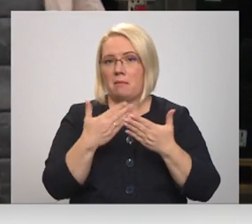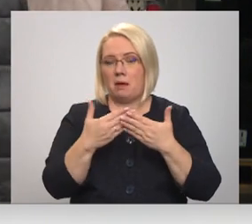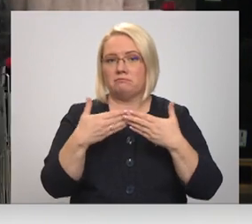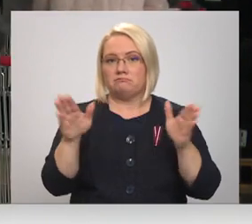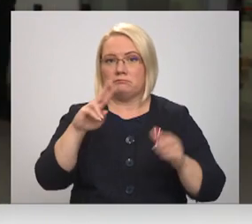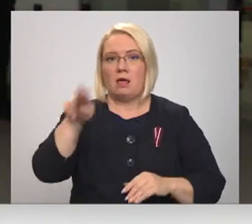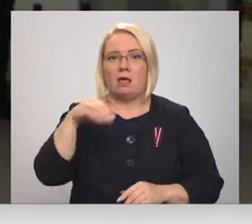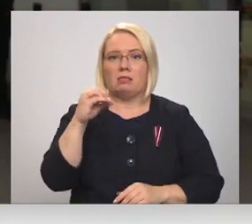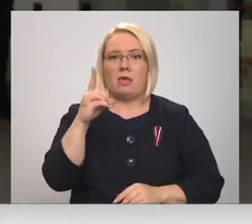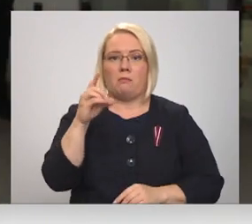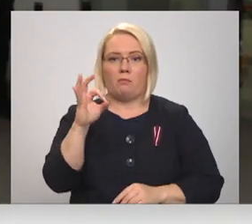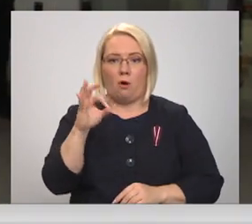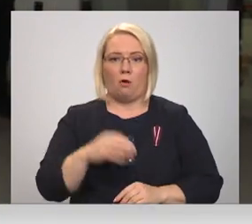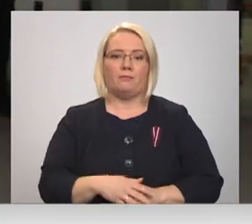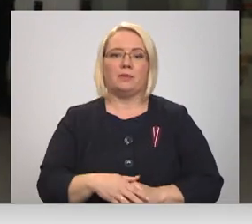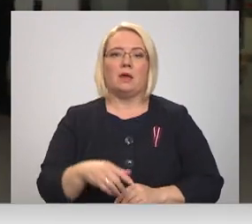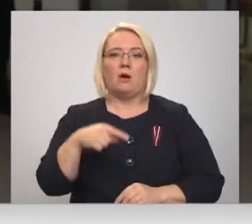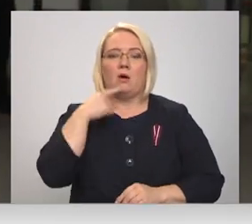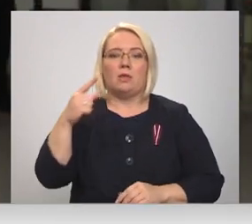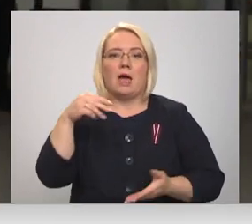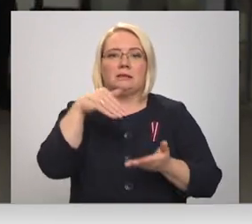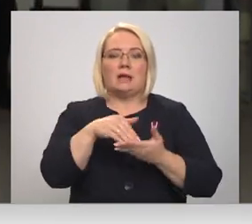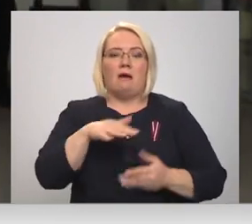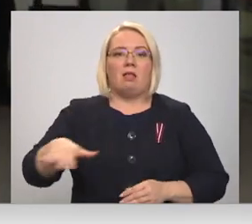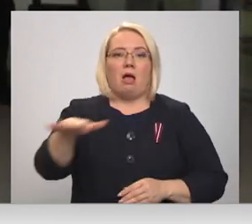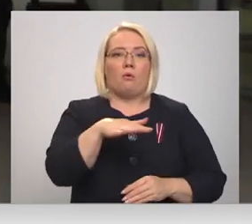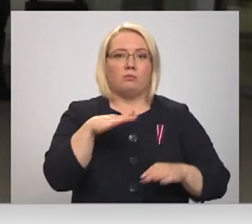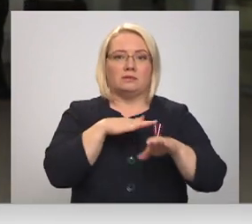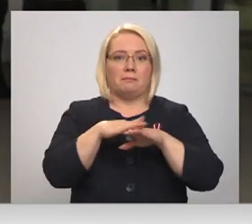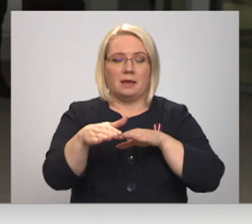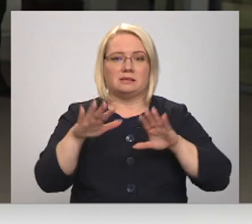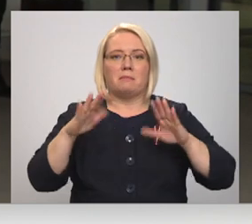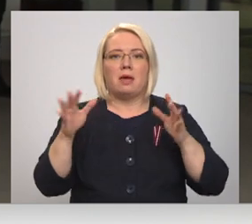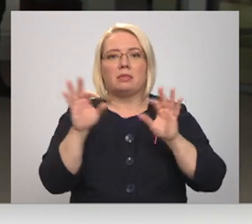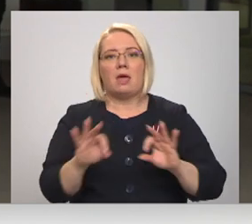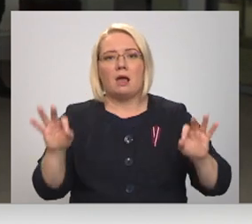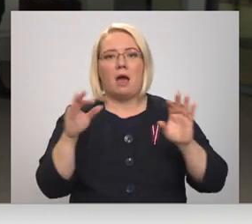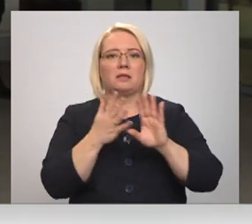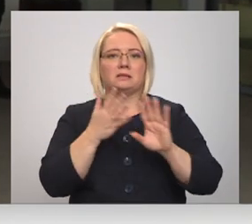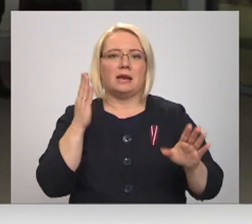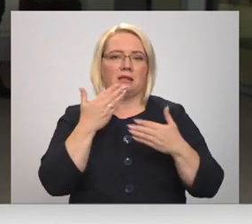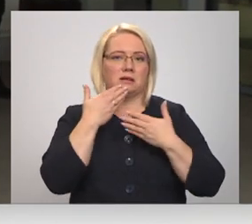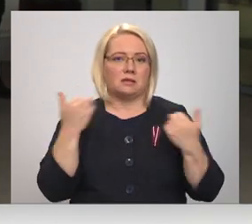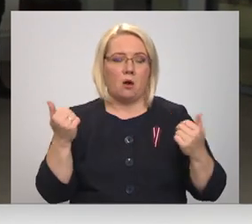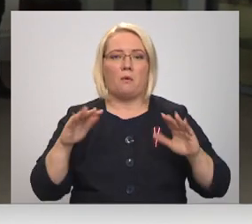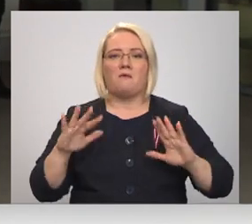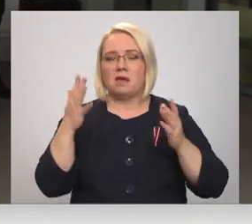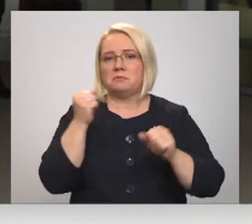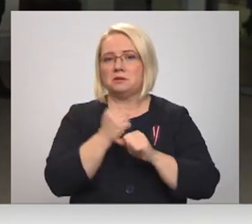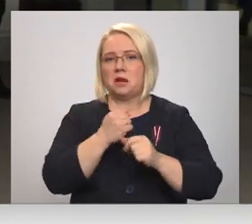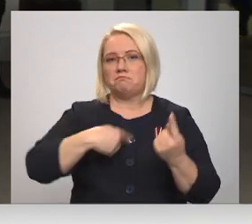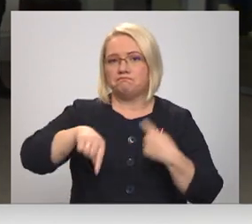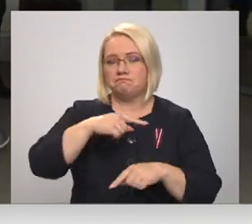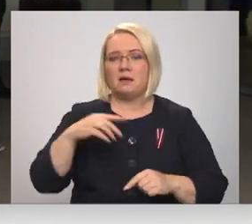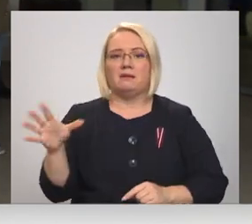depo. Stāvlaukums ir diezgan pilns, bet pašā laikā nekāds rindas neveidojās. Veiksmīgi strādā mums gan drīz